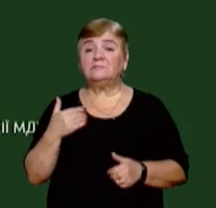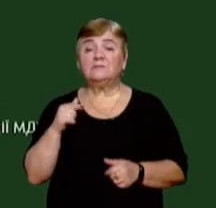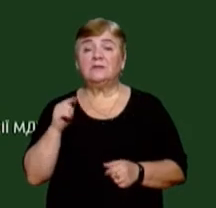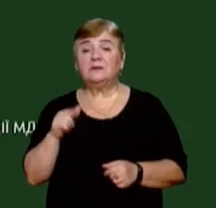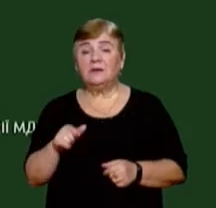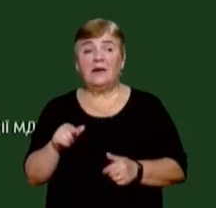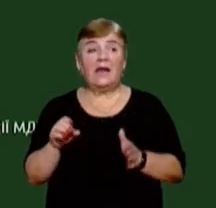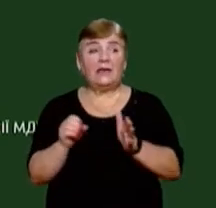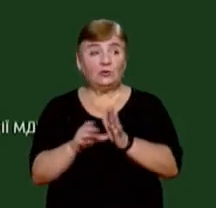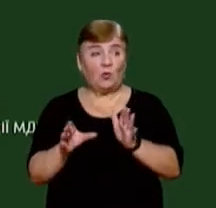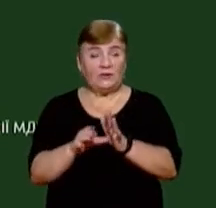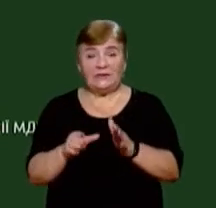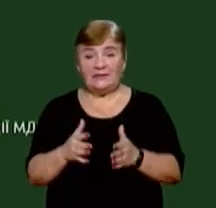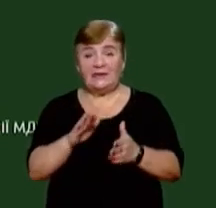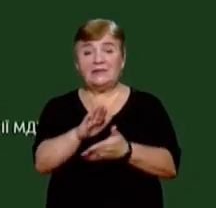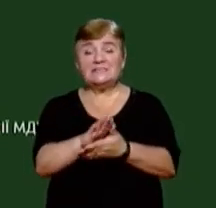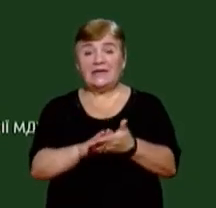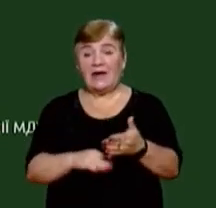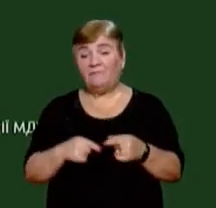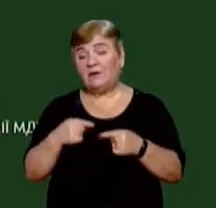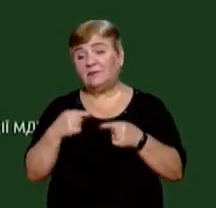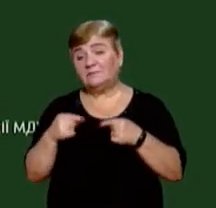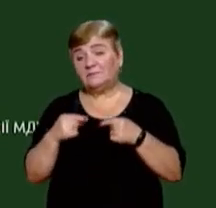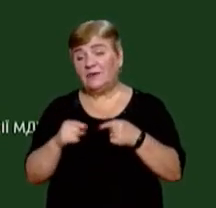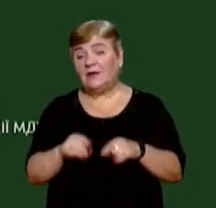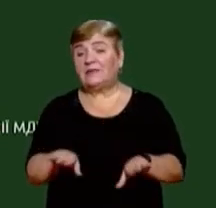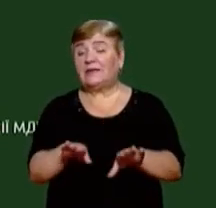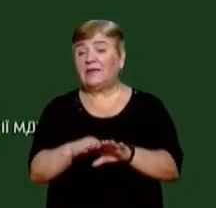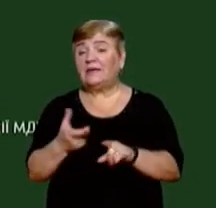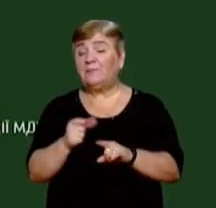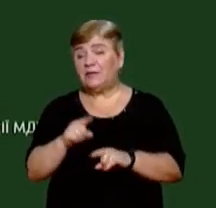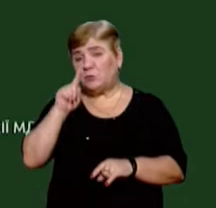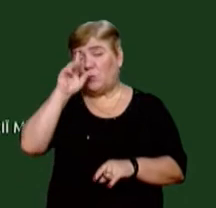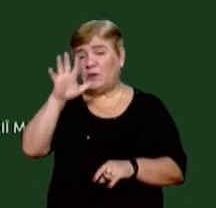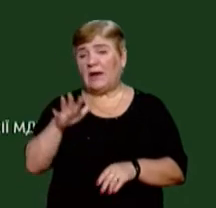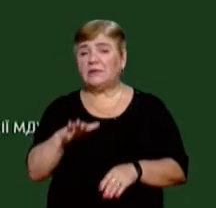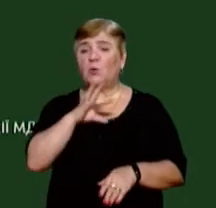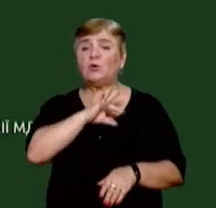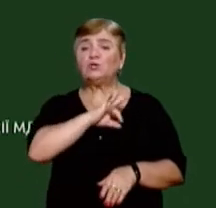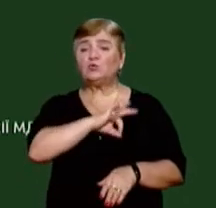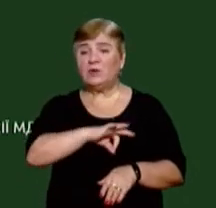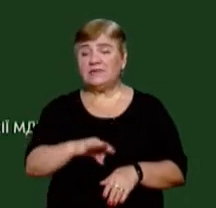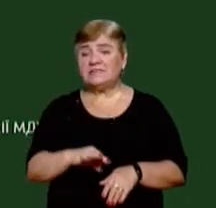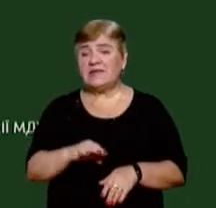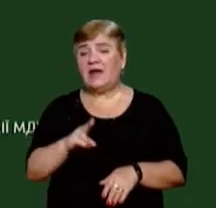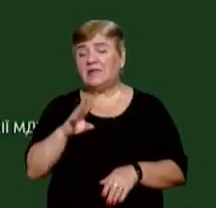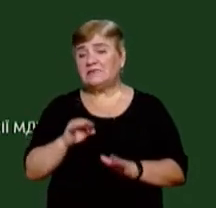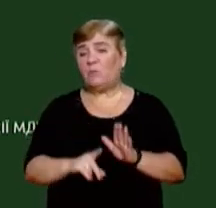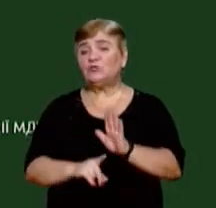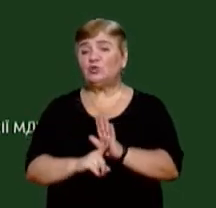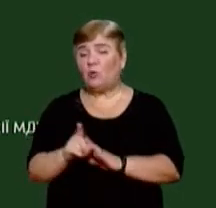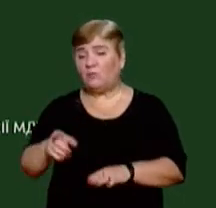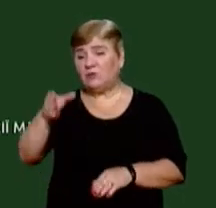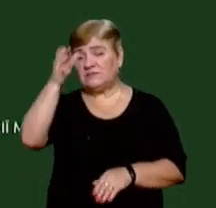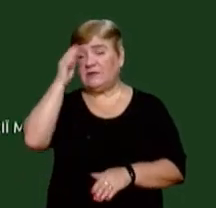електронні заяви і решта – паперові заяви. Найбільшою популярністю користуються спеціальності початкової